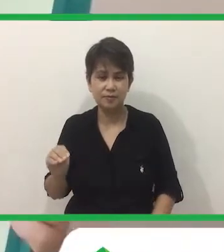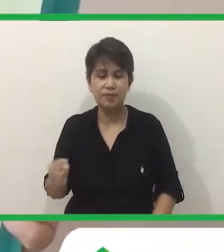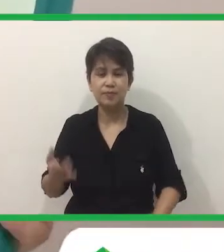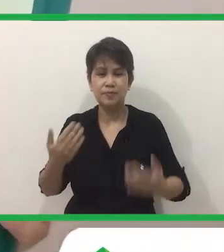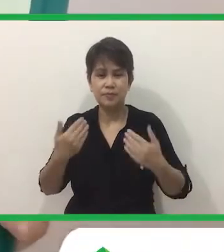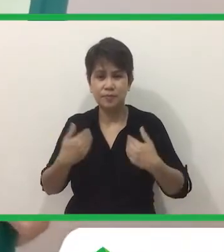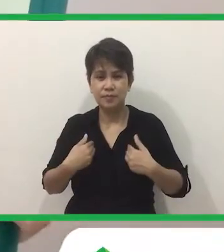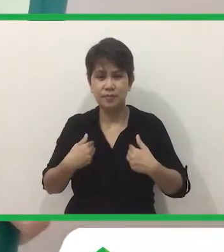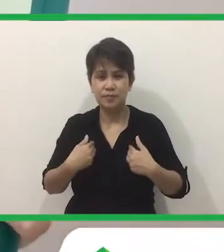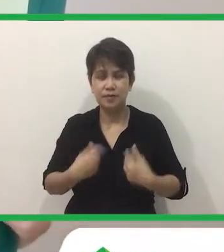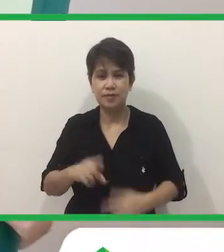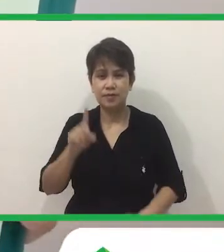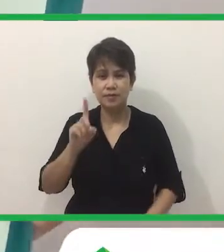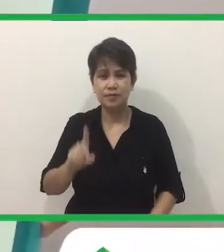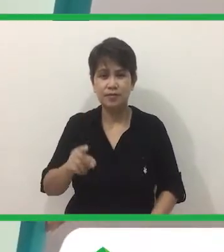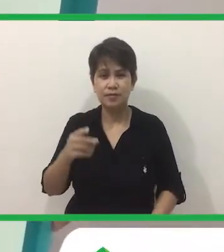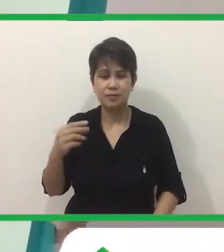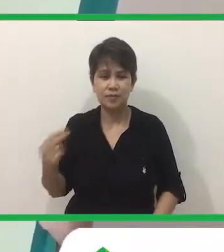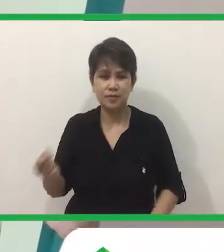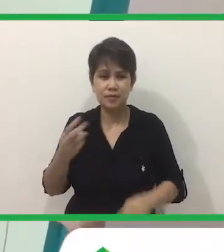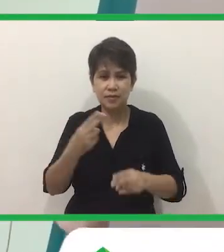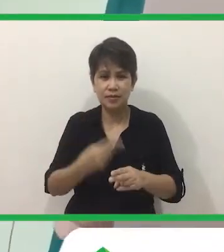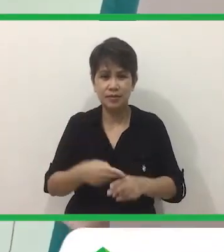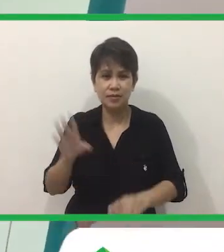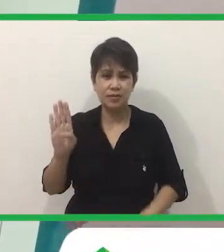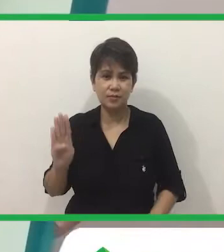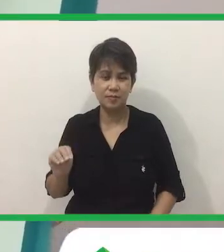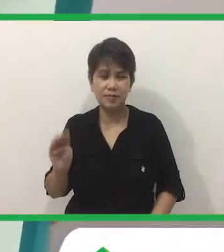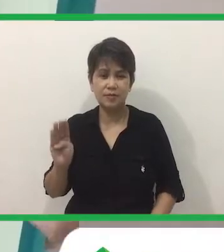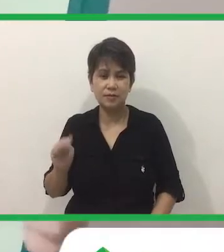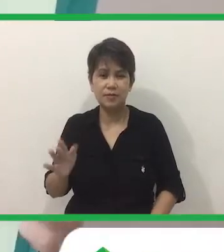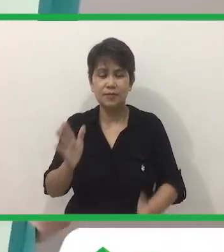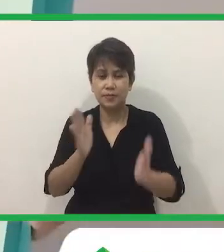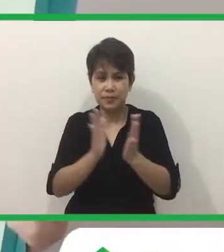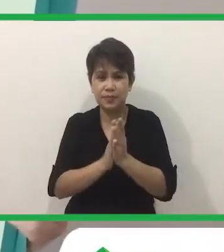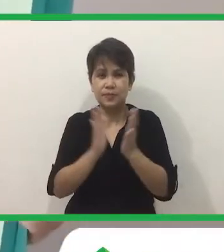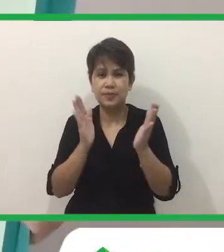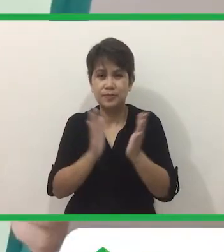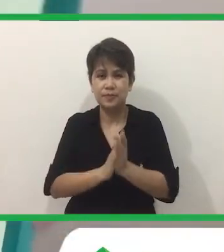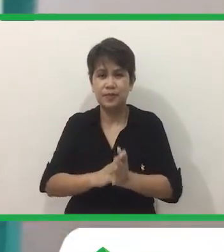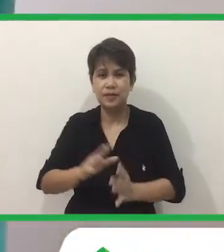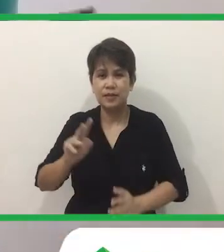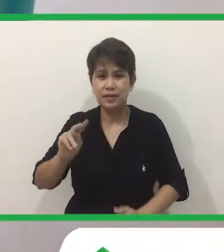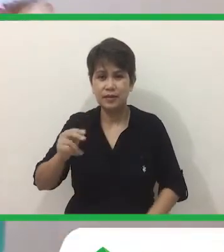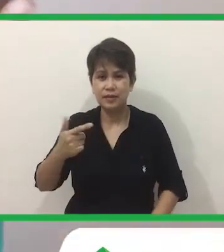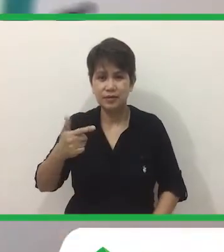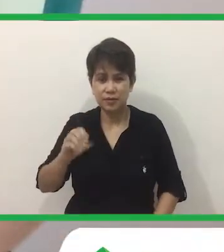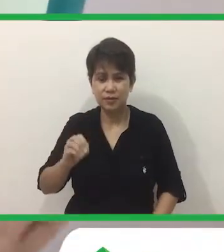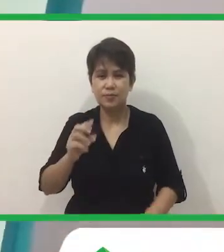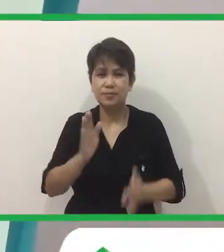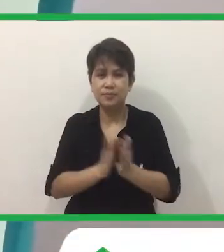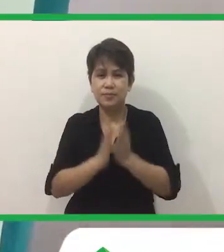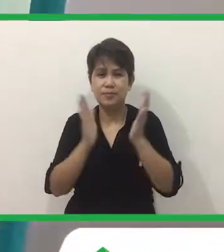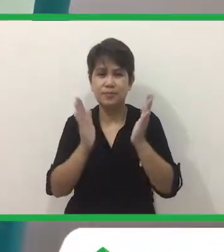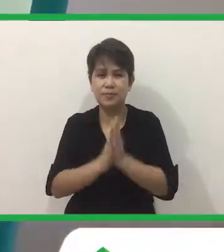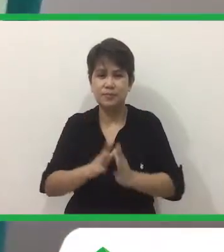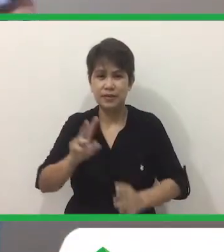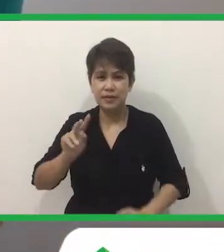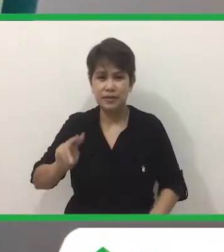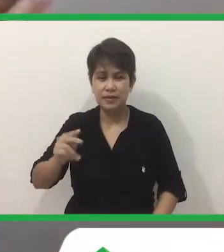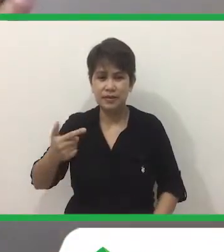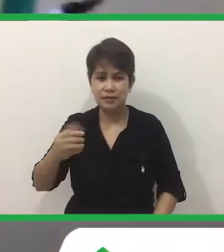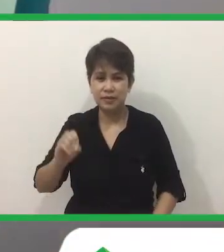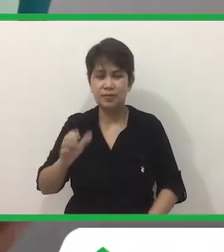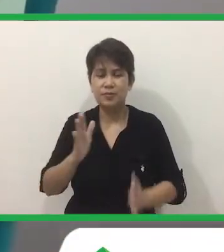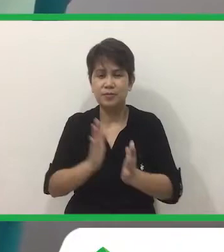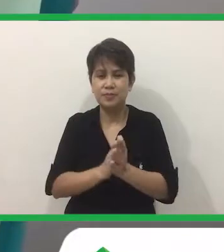niya ay Bingo Meron akong isang aso Pangalan niya ay Bingo B-G-O